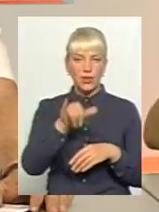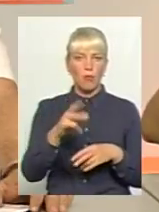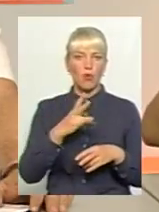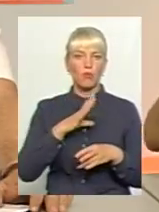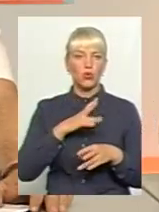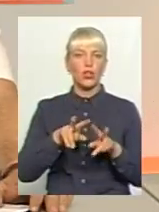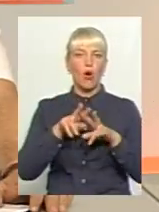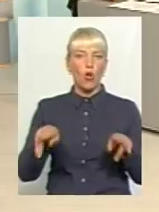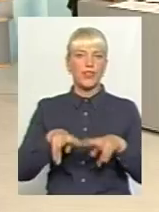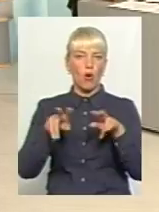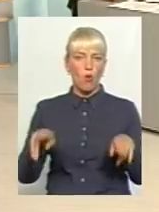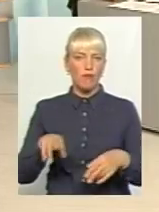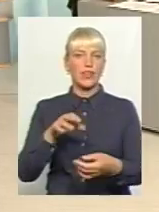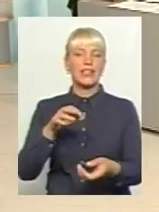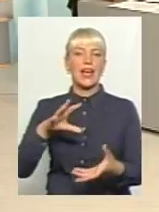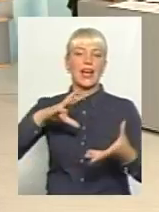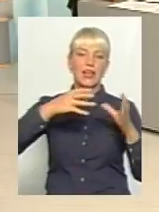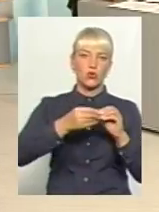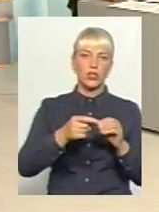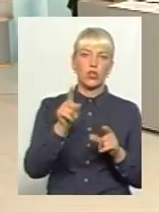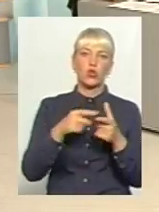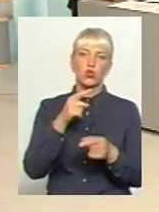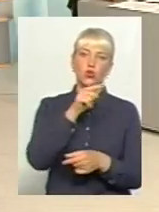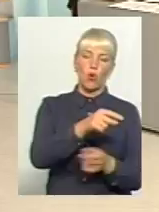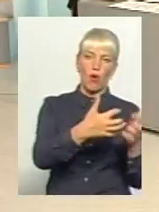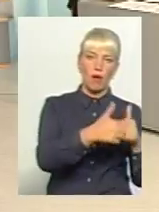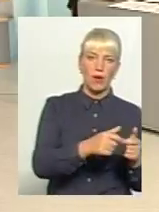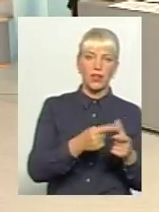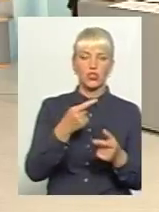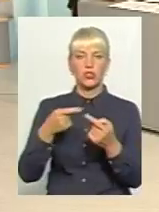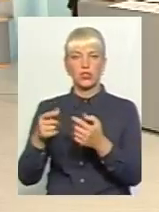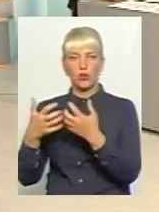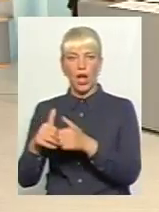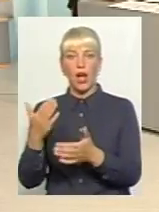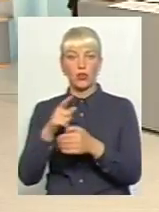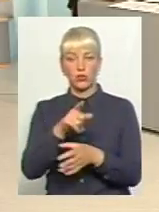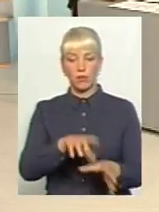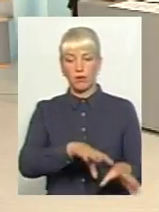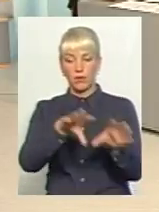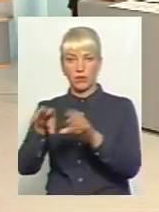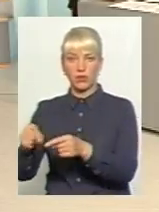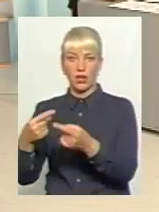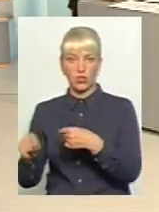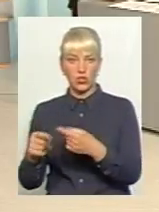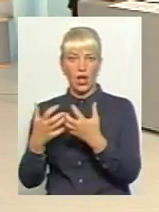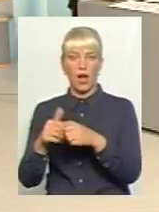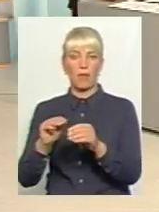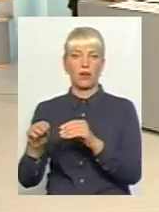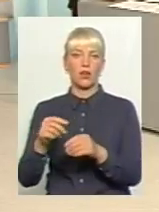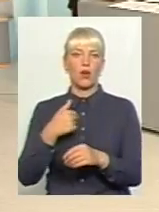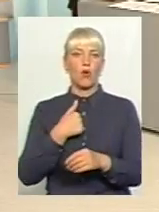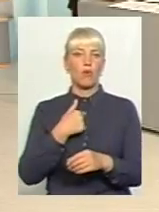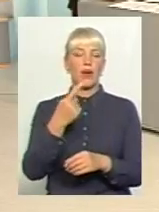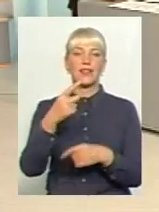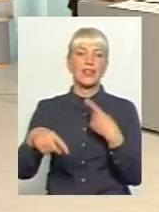однаковий результат, що з того апарата з шостого. Якщо тебе переміщають на інший апарат, наприклад, це в мене така просіна, я, наприклад, в мене день вилітає